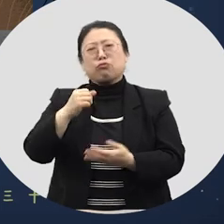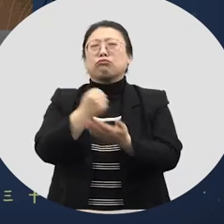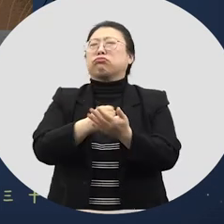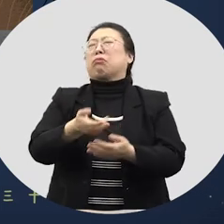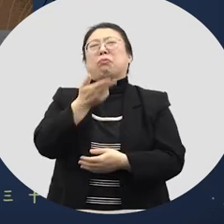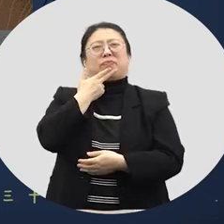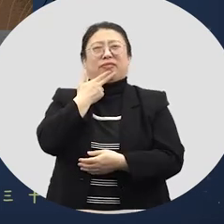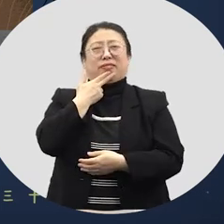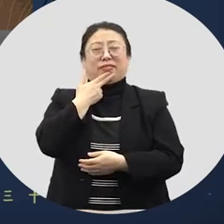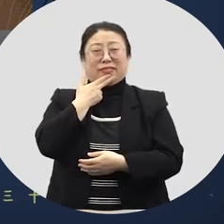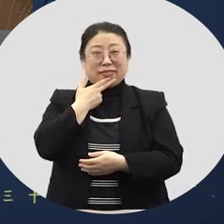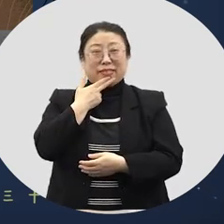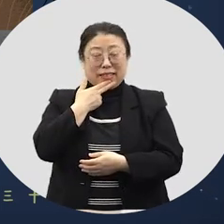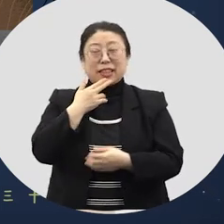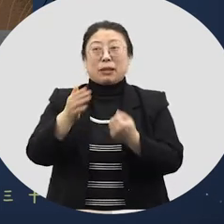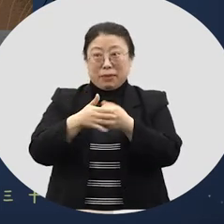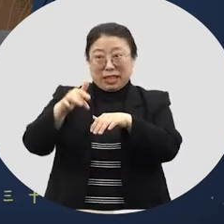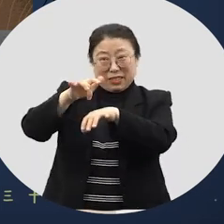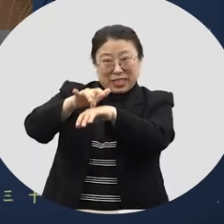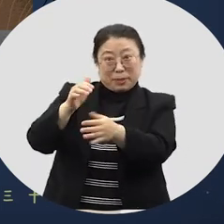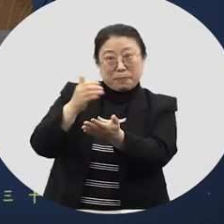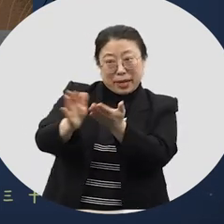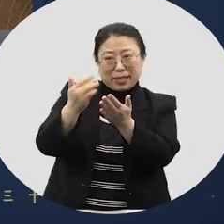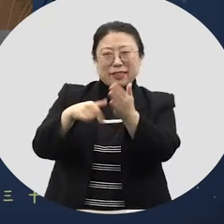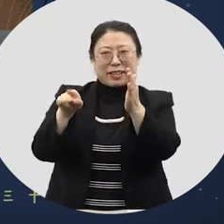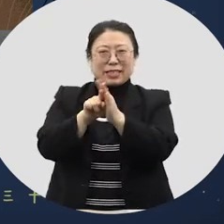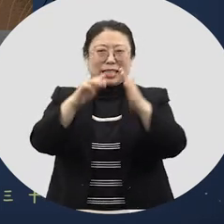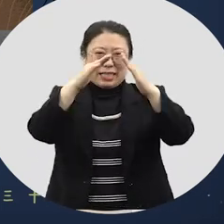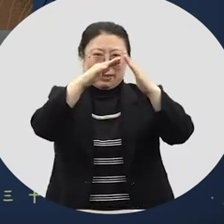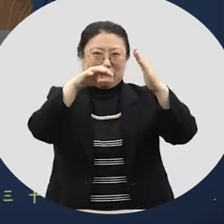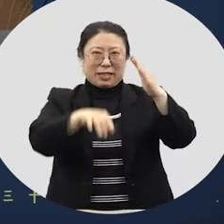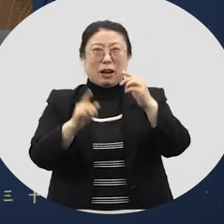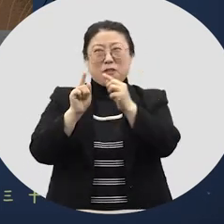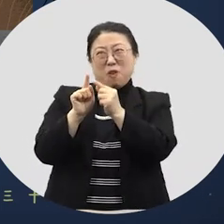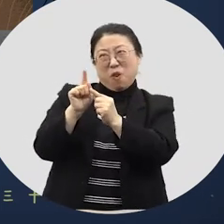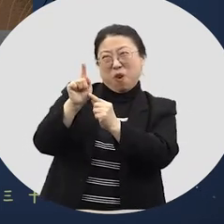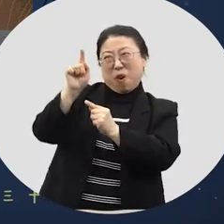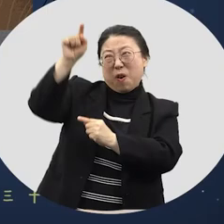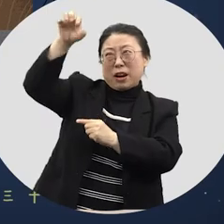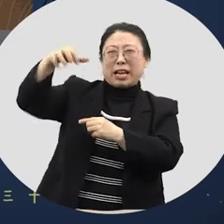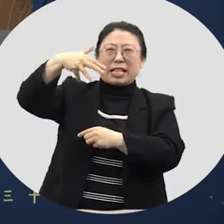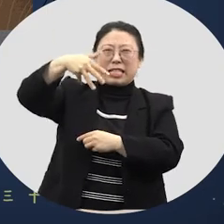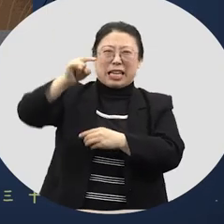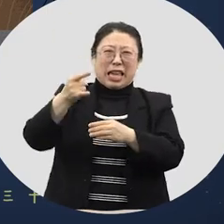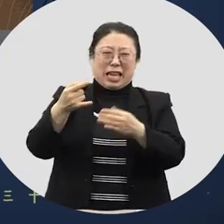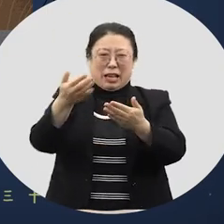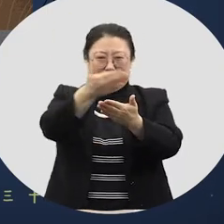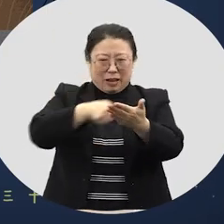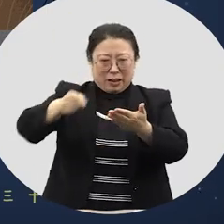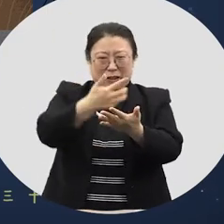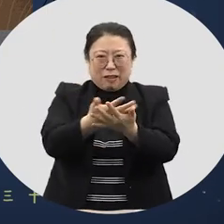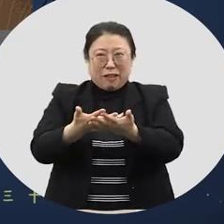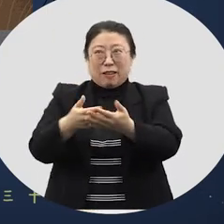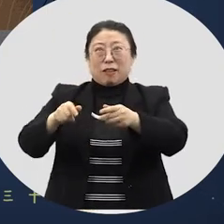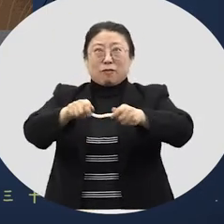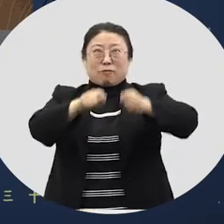아프고 운이 없대요. 그래서 야광귀를 쫓기 위해 민가에서 장대에 채를 걸어둔 거죠.